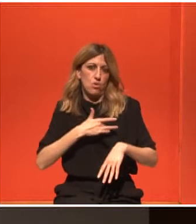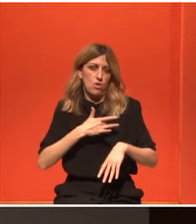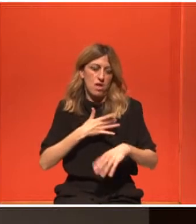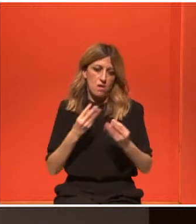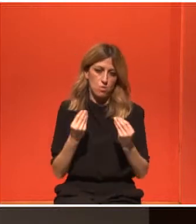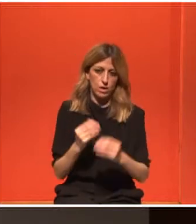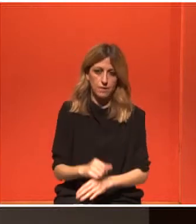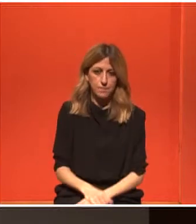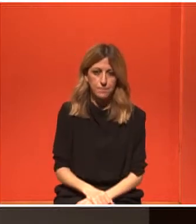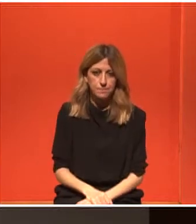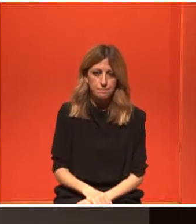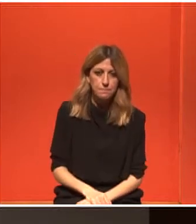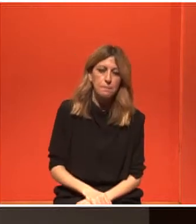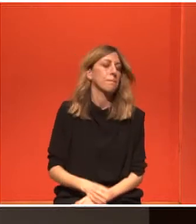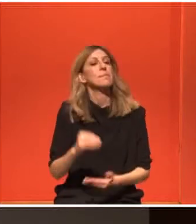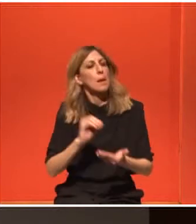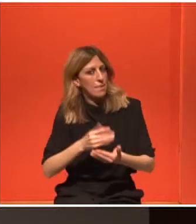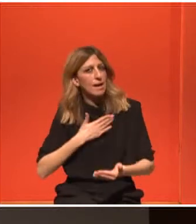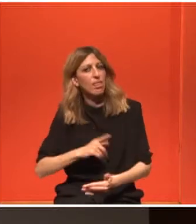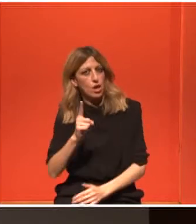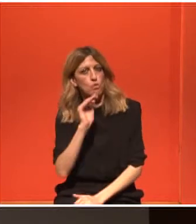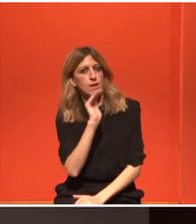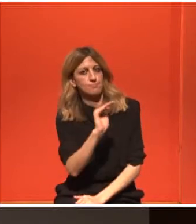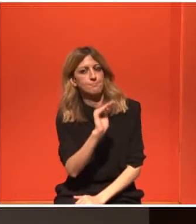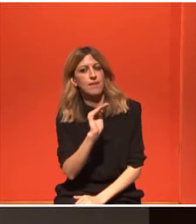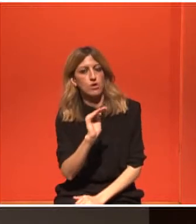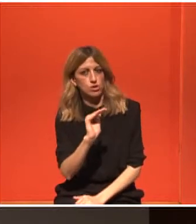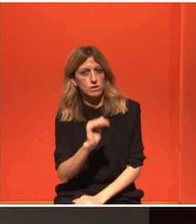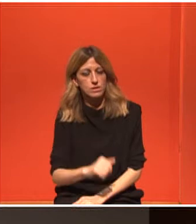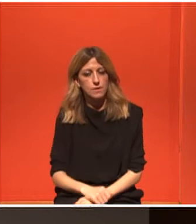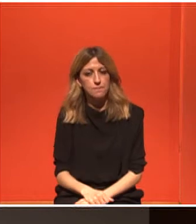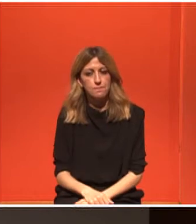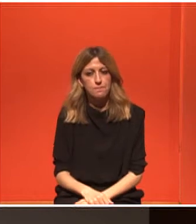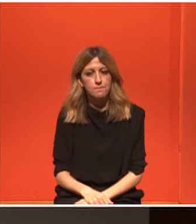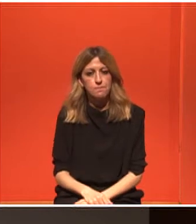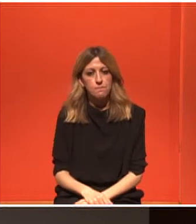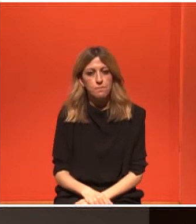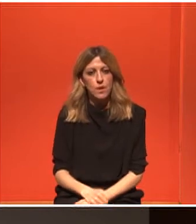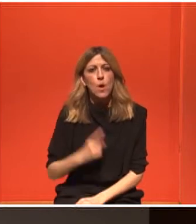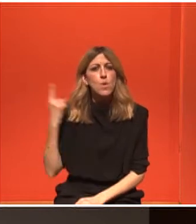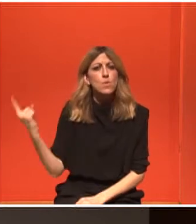Χριστίνα, πάλι έχω πάλι μια ερώτηση. Δηλαδή, η πρώτη μου αντίδραση θα ήταν, γιατί σε μένα.